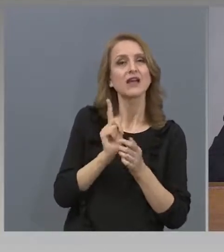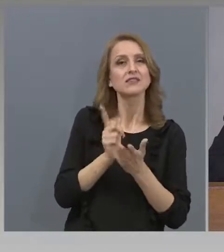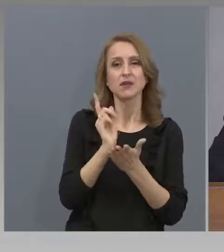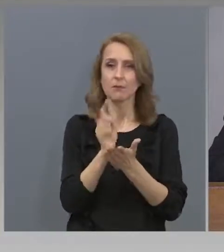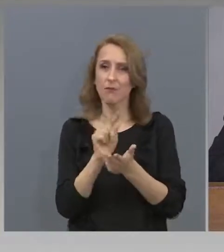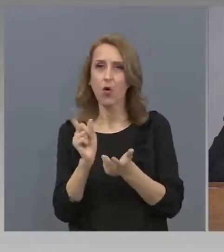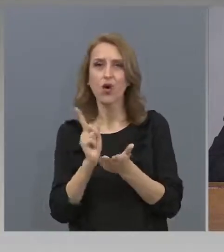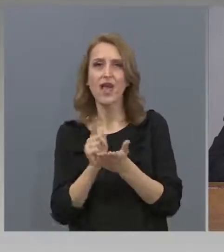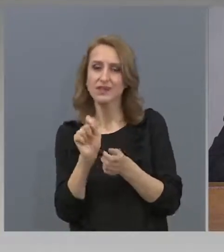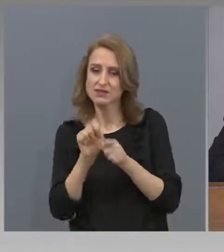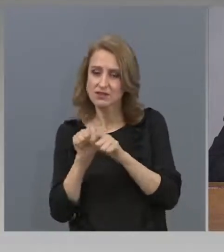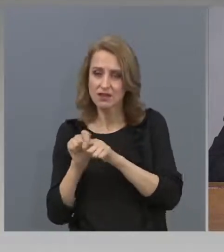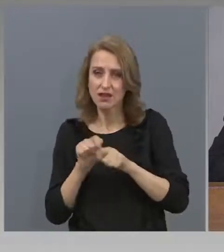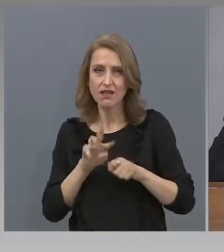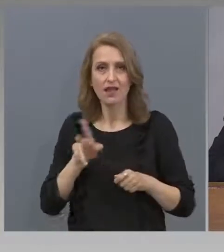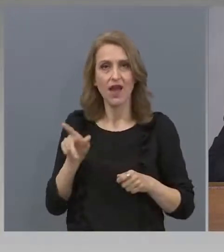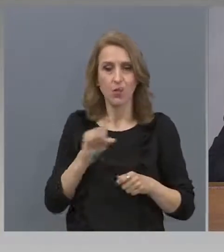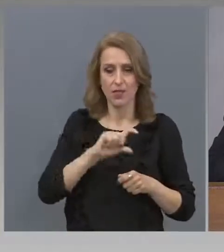Закона ще го подкрепим